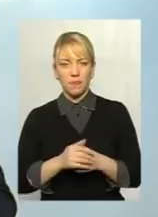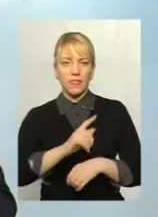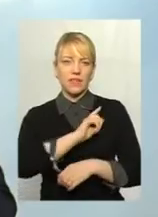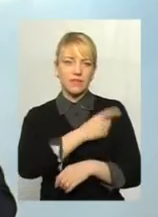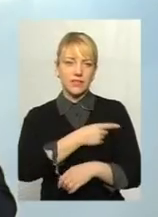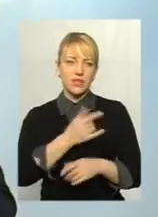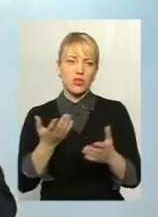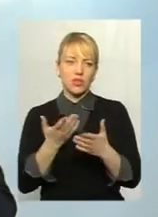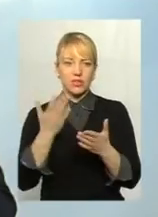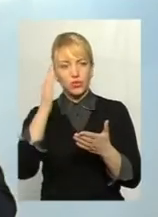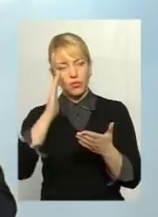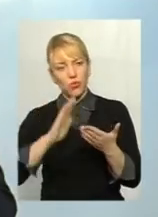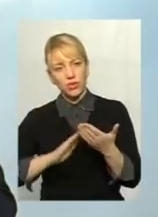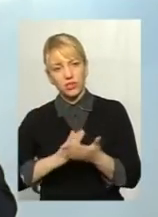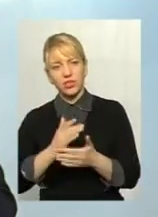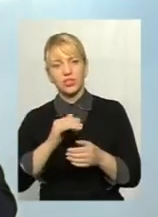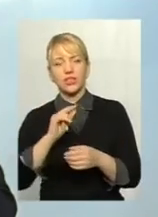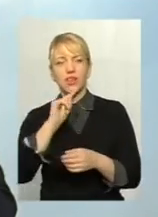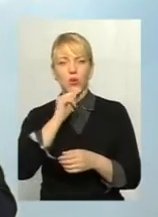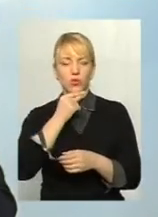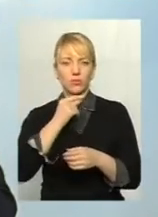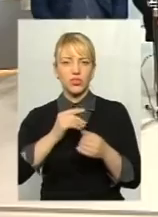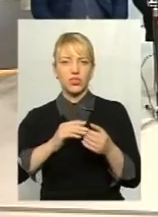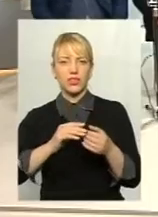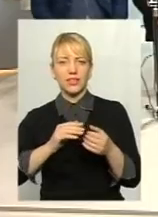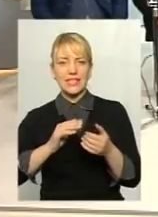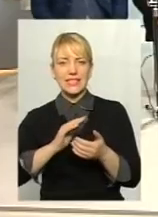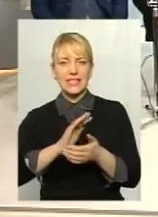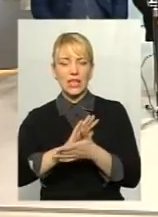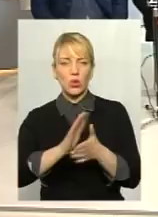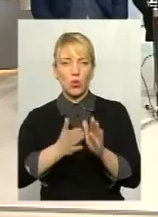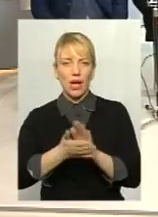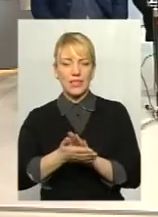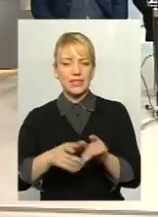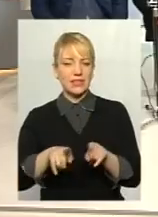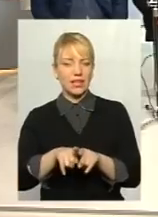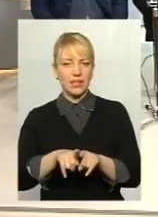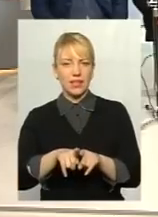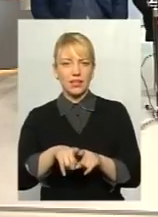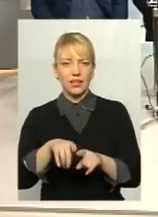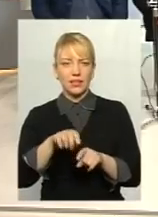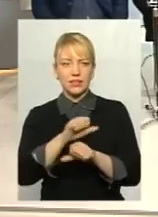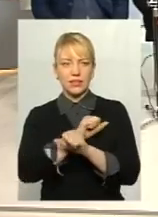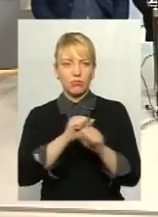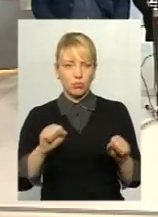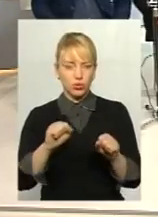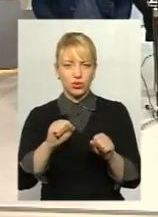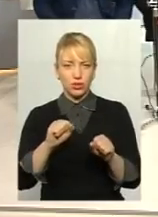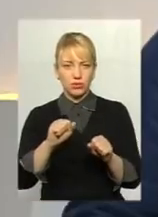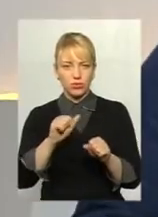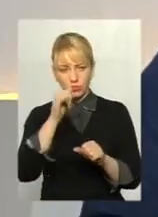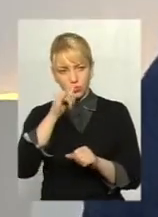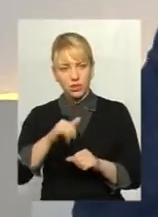і певних політичних, і економічних ситуацій такі речі наразі непропустимі? Сьогодні час.